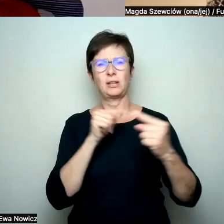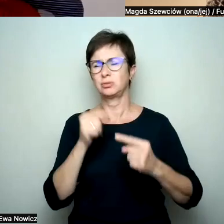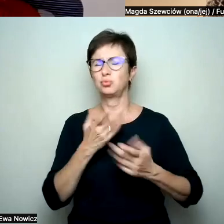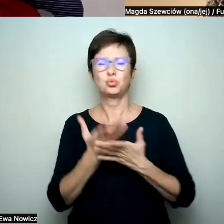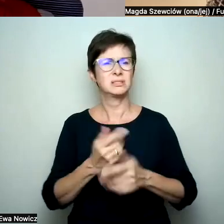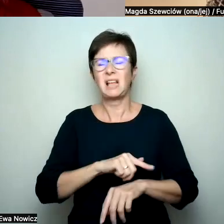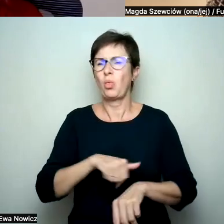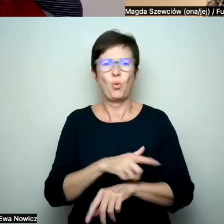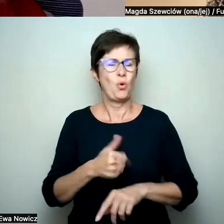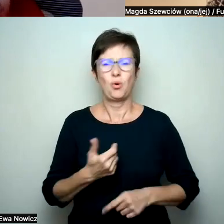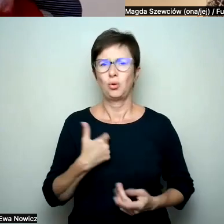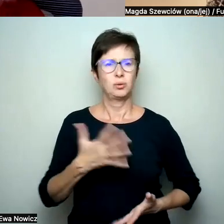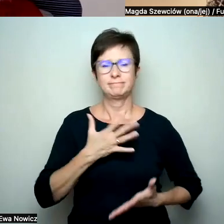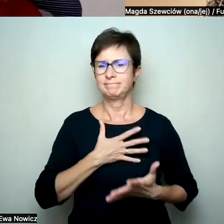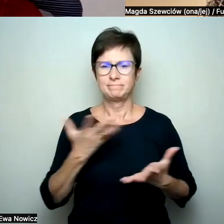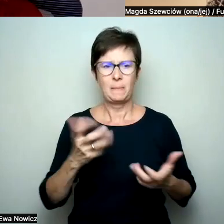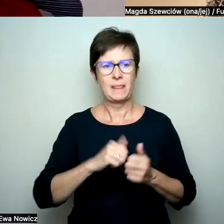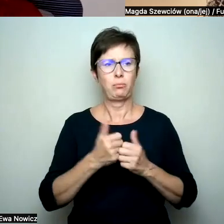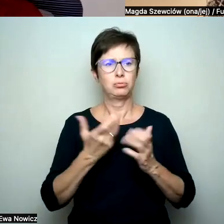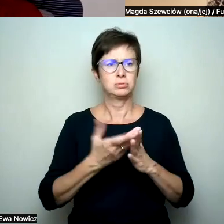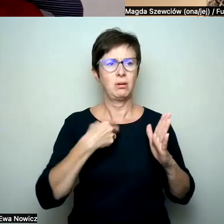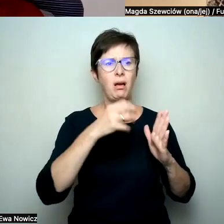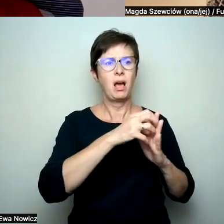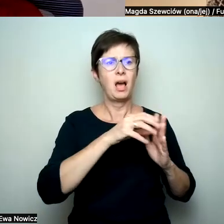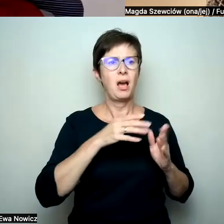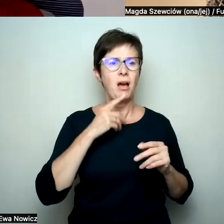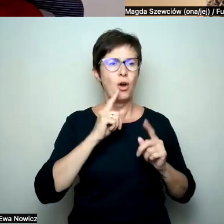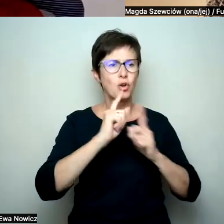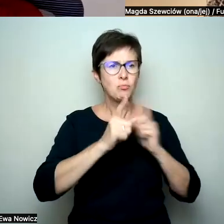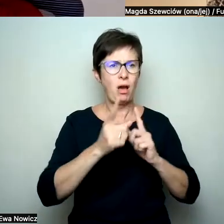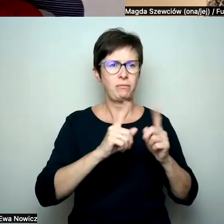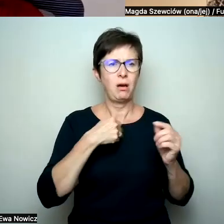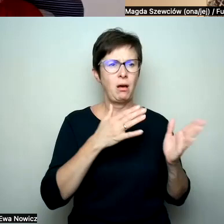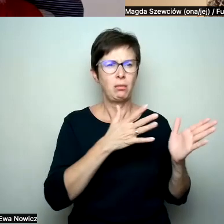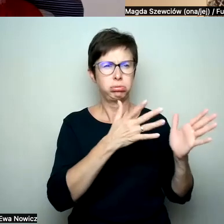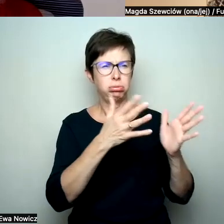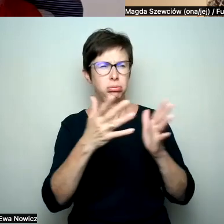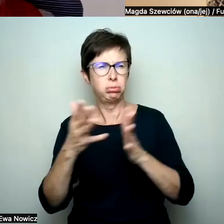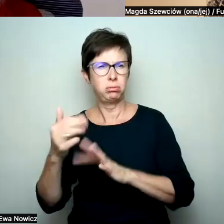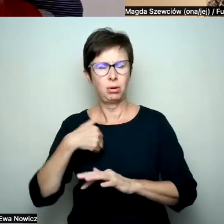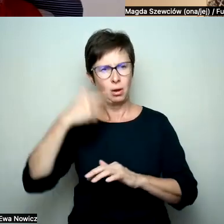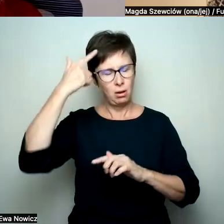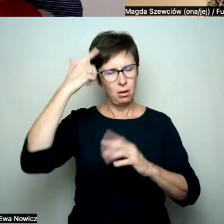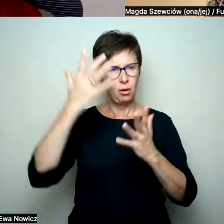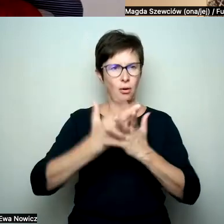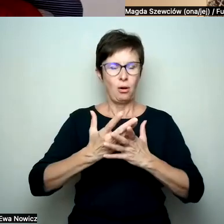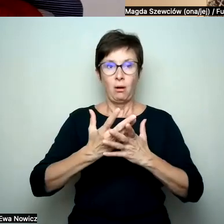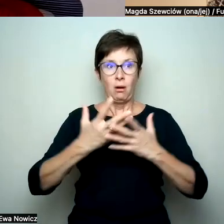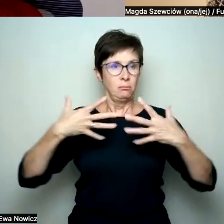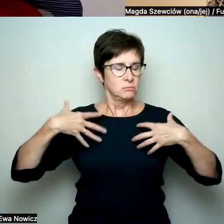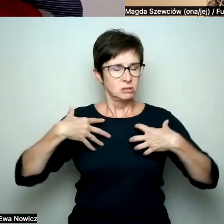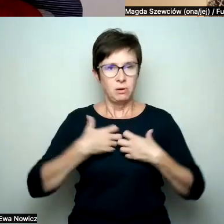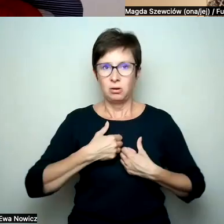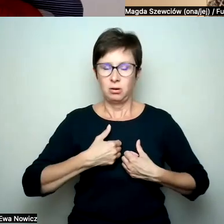długo albo zeszła na takie ścieżki, że jest dla nas zbyt psychicznie obciążająca, to chciałabym, byśmy pamiętali, że mamy